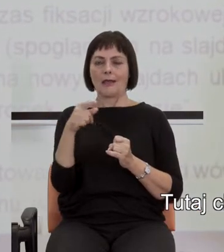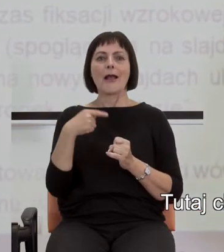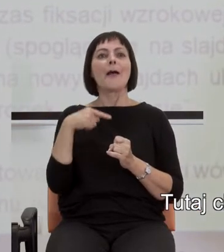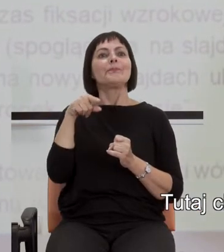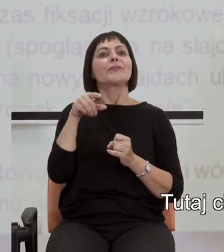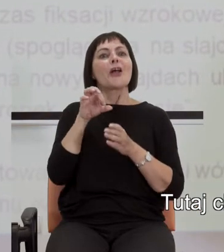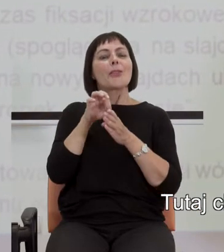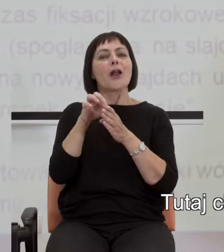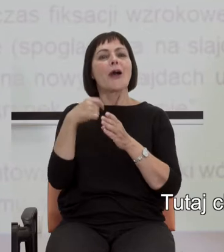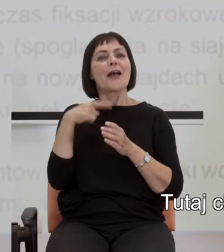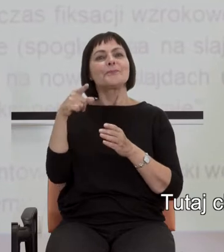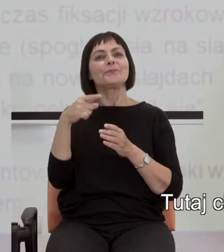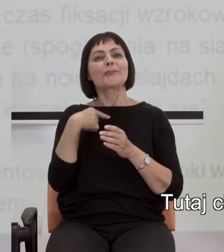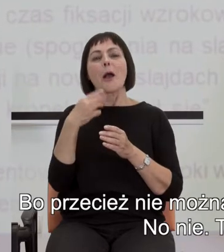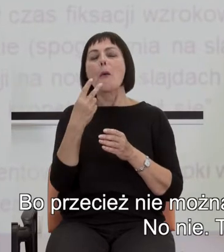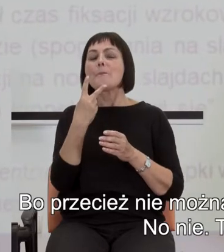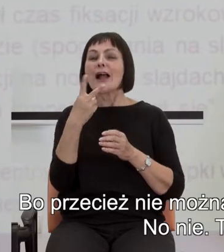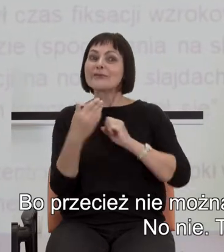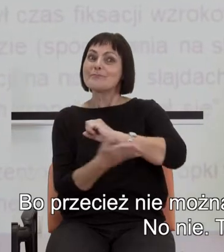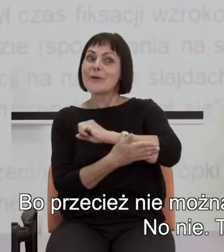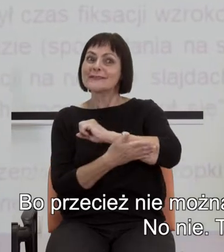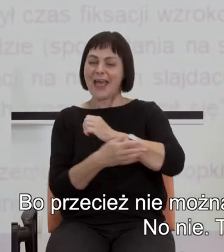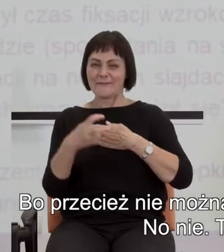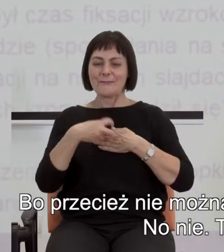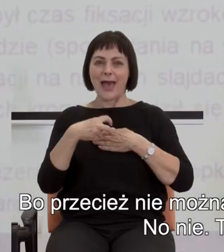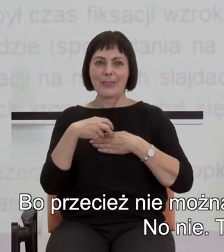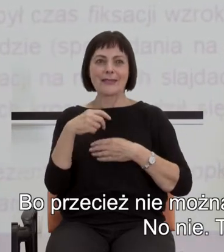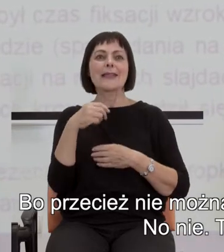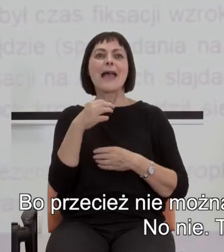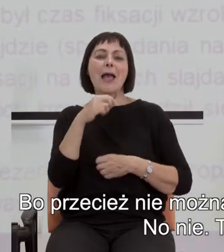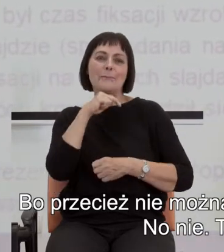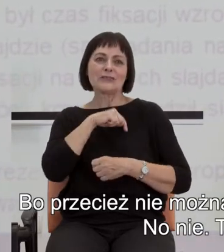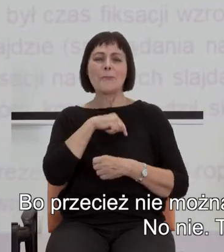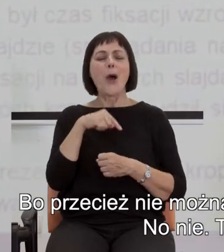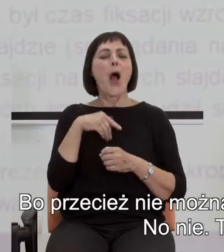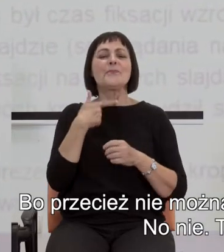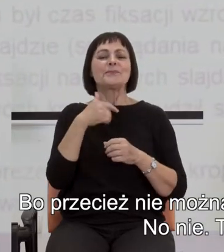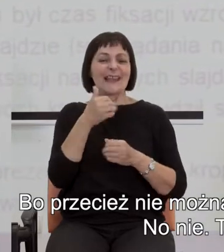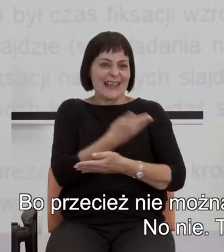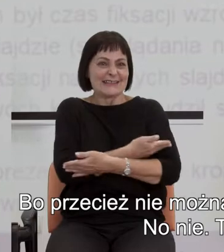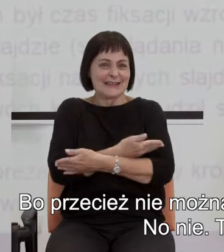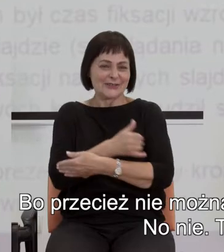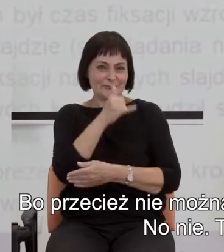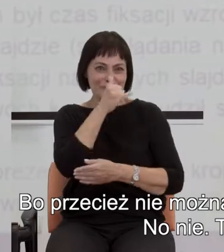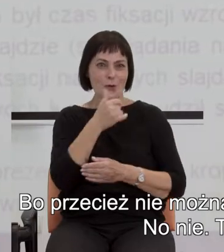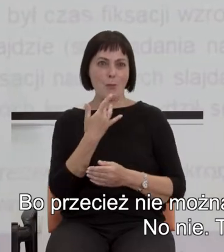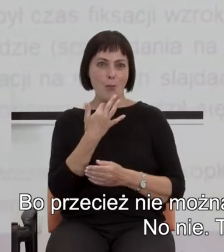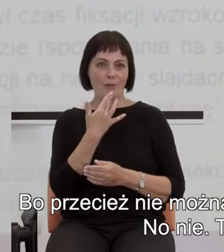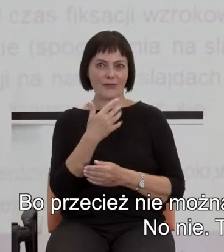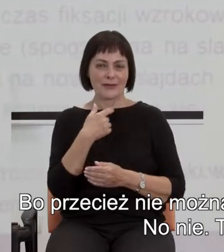kuchni badań psychologicznych. No bo przecież nie można takiego dziecka zapytać hej, ile widzisz elementów. No nie.